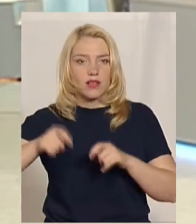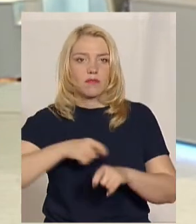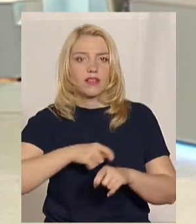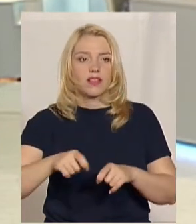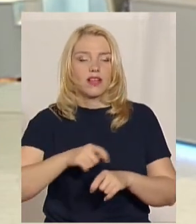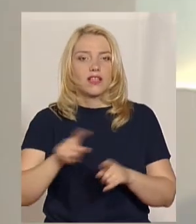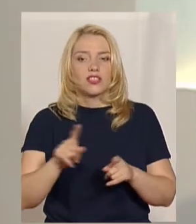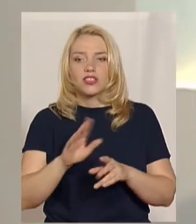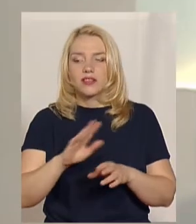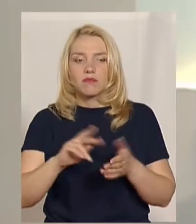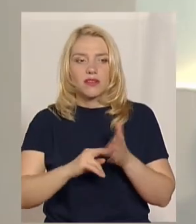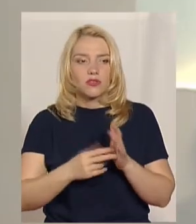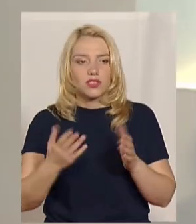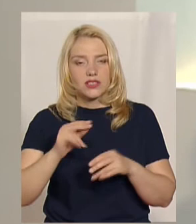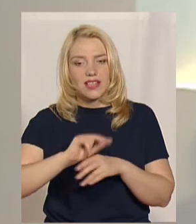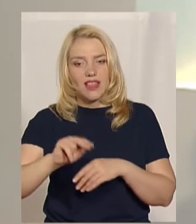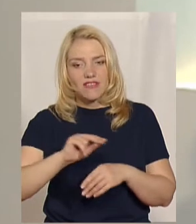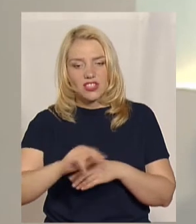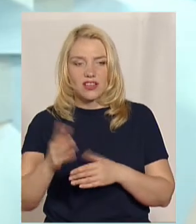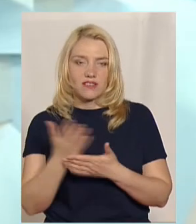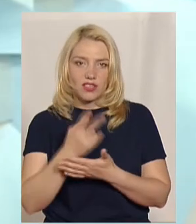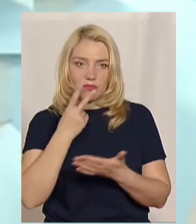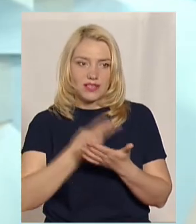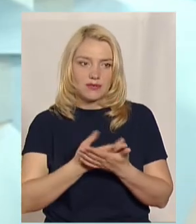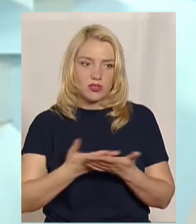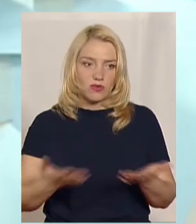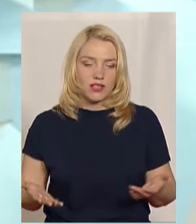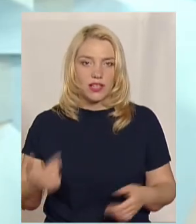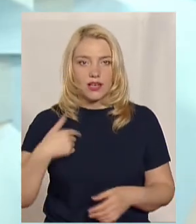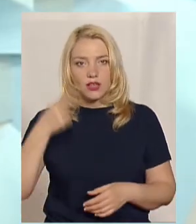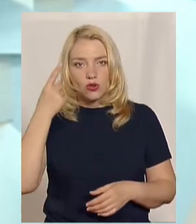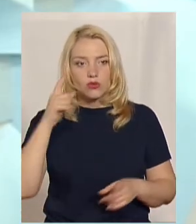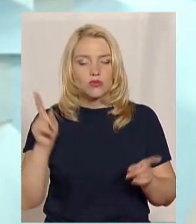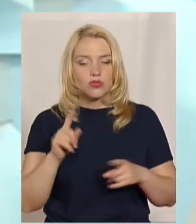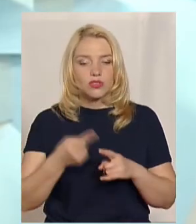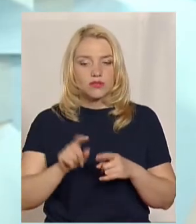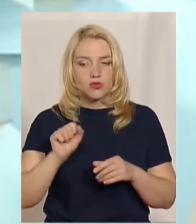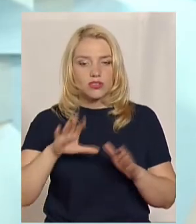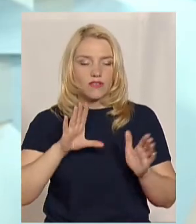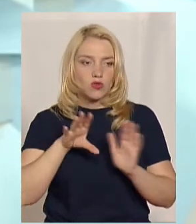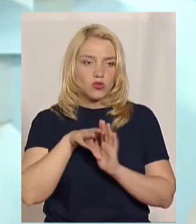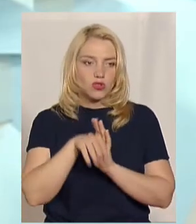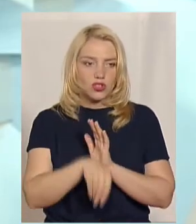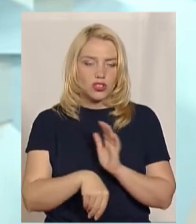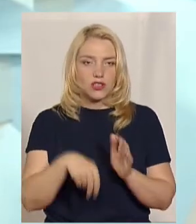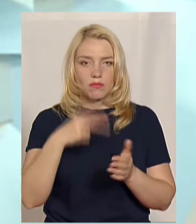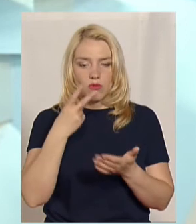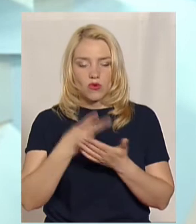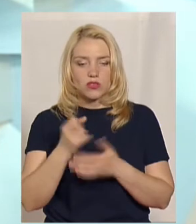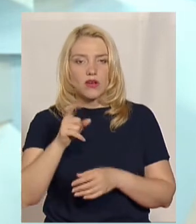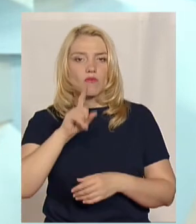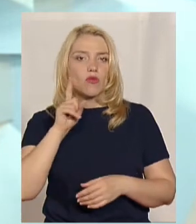якісь такі навчальні фільми демонструвати? Я думаю, що можна це включити в показ в молодіжному парку.